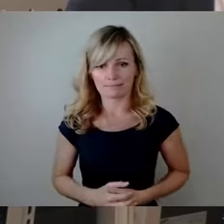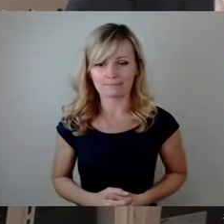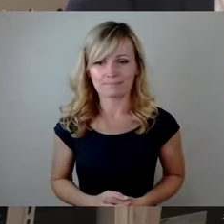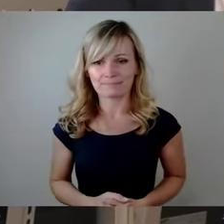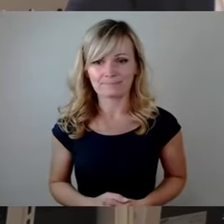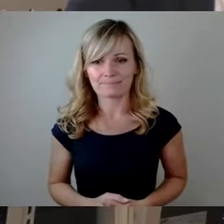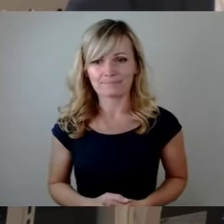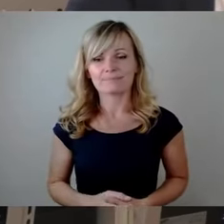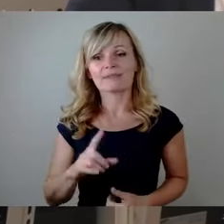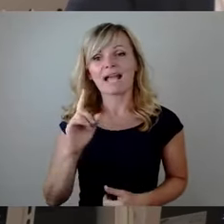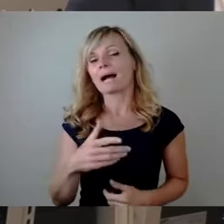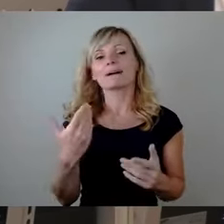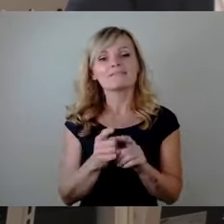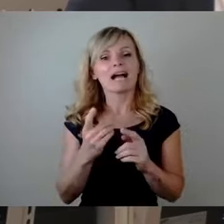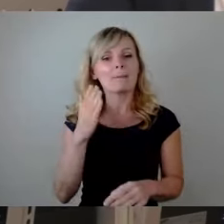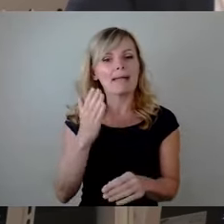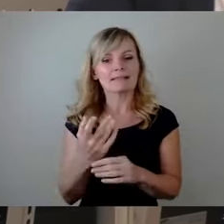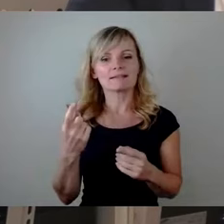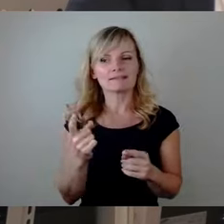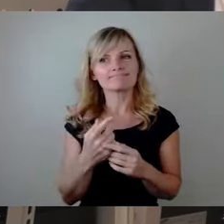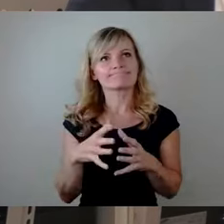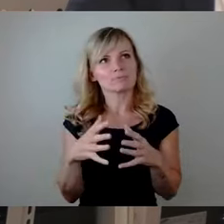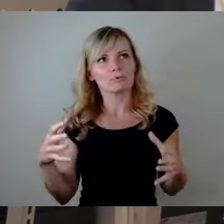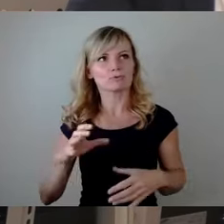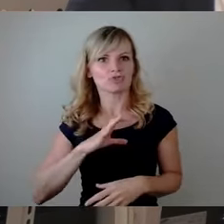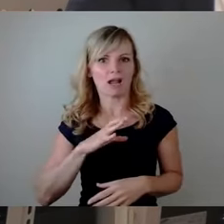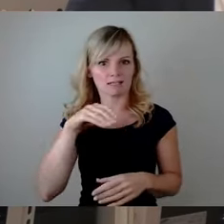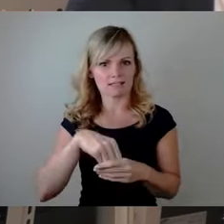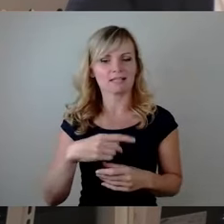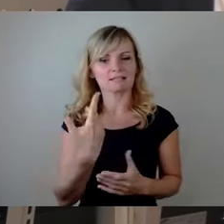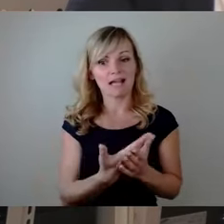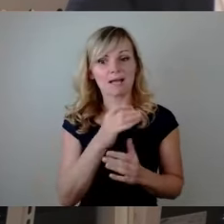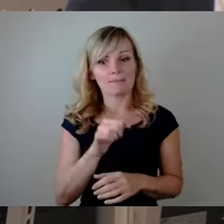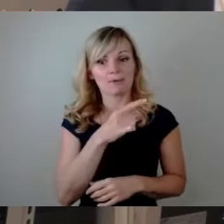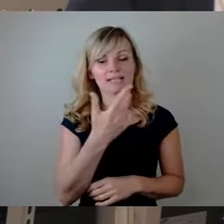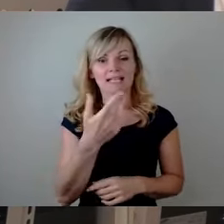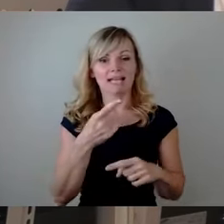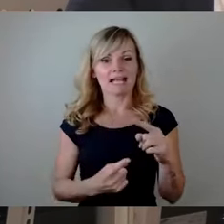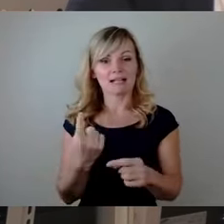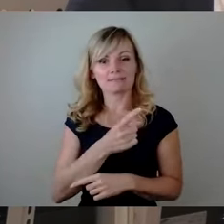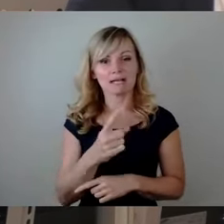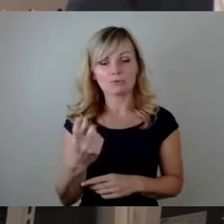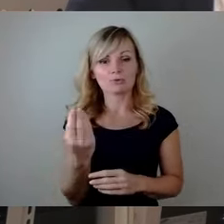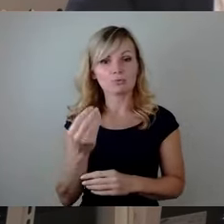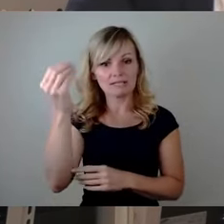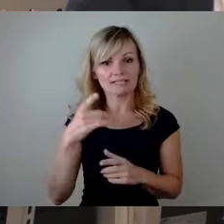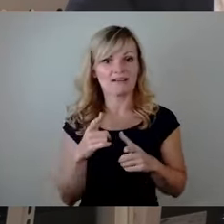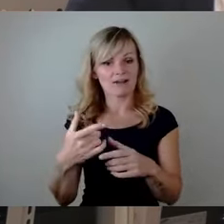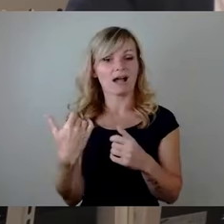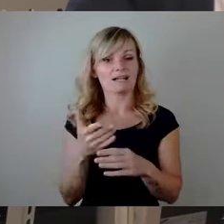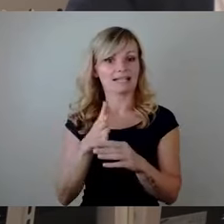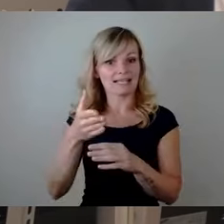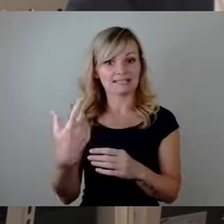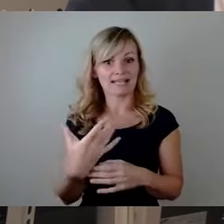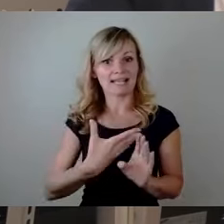Aber es birgt halt am Ende große Chancen. Wir haben dort das Potenzial, dreieinhalbtausend zusätzliche Fahrgäste auch zu gewinnen. Und wir